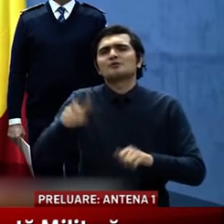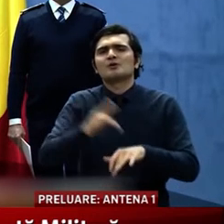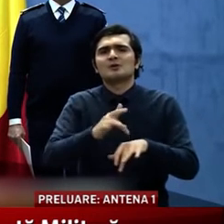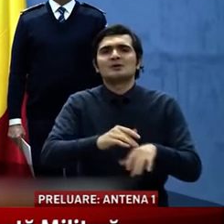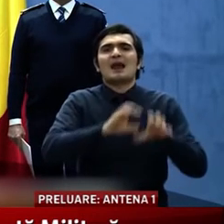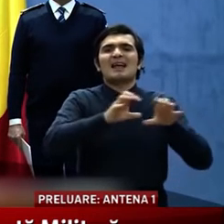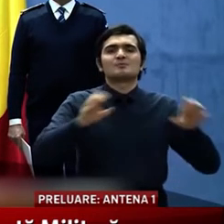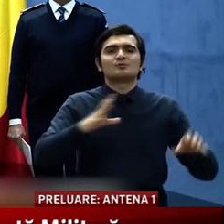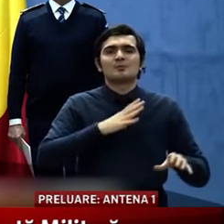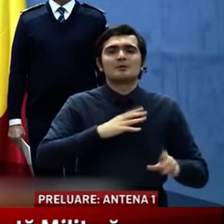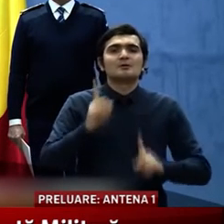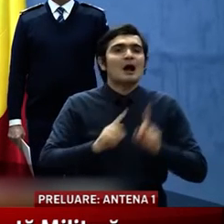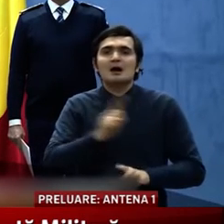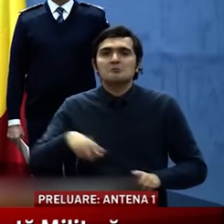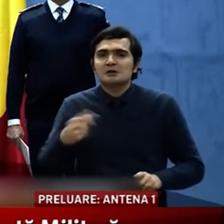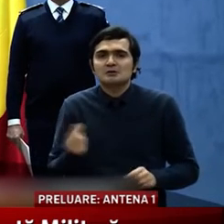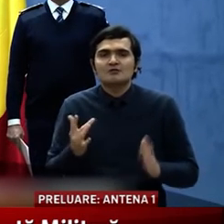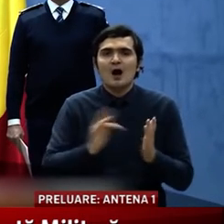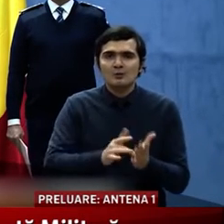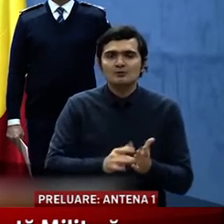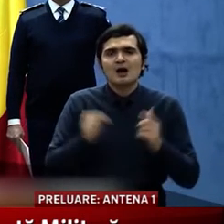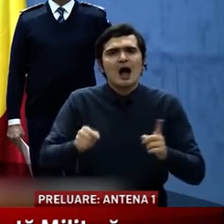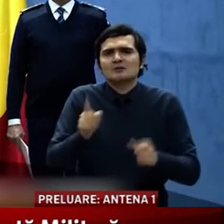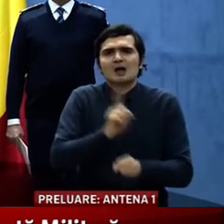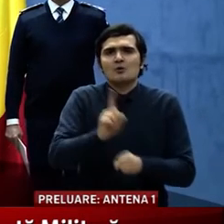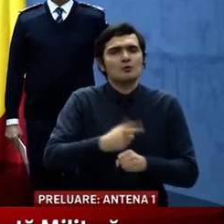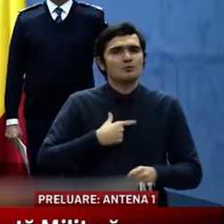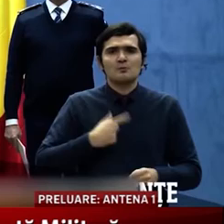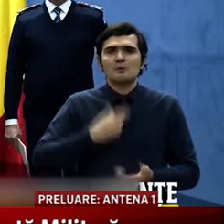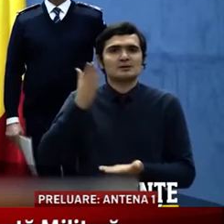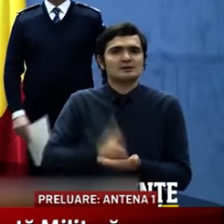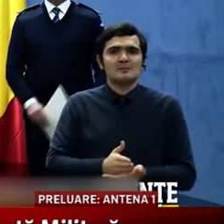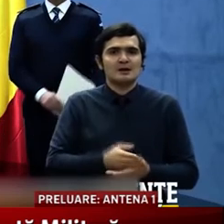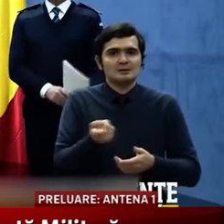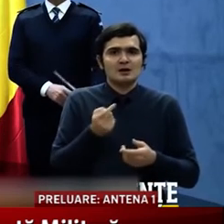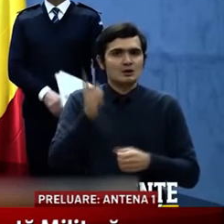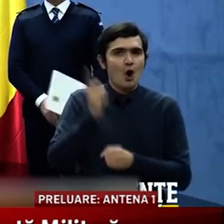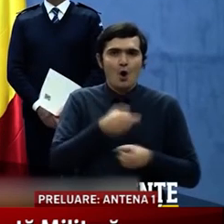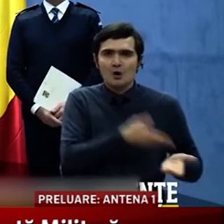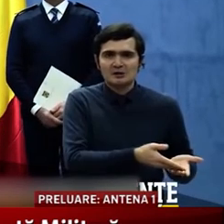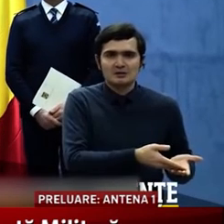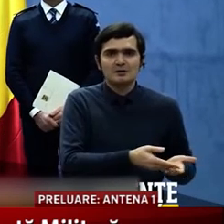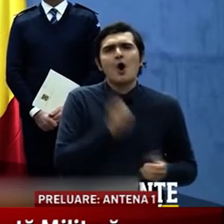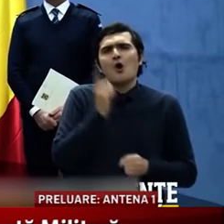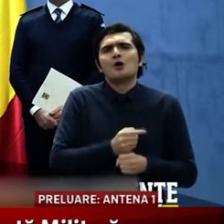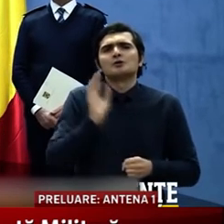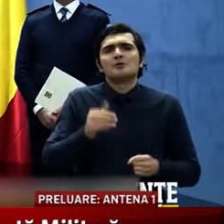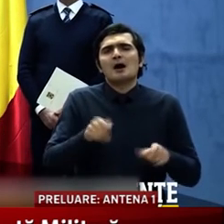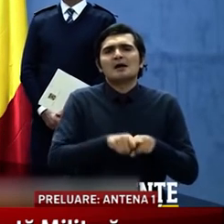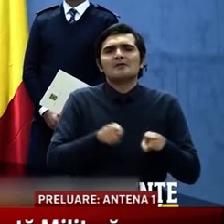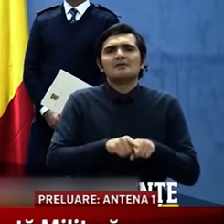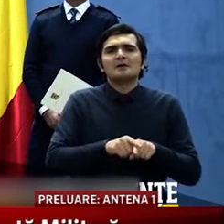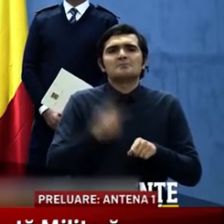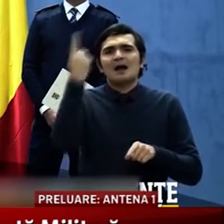nu reprezintă urgență. Acest lucru nu poate fi stabilit la nivelul ordinului. Ordinul are un caracter general, dar